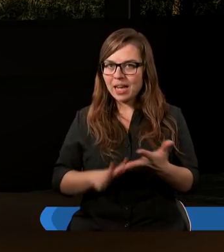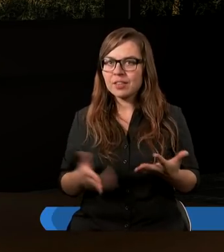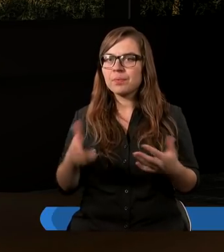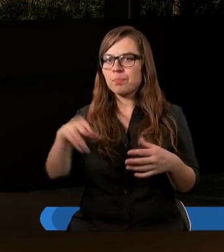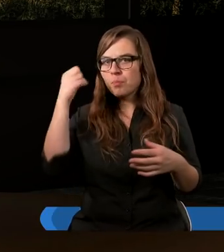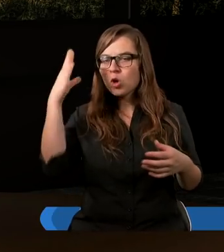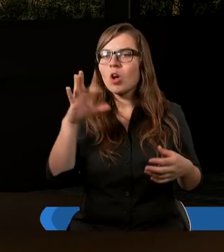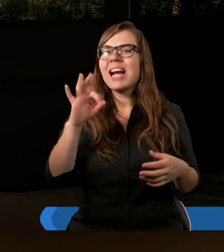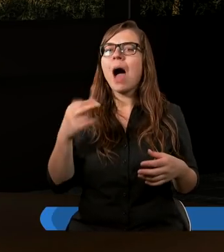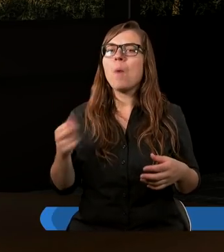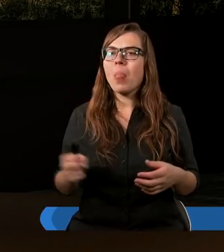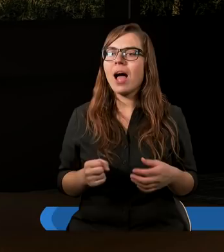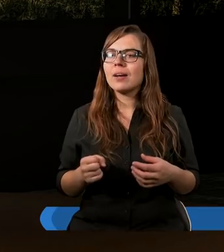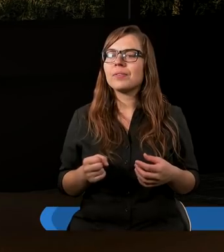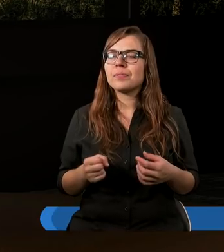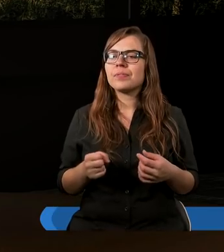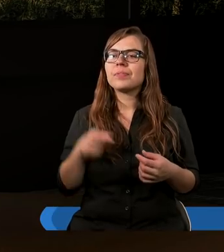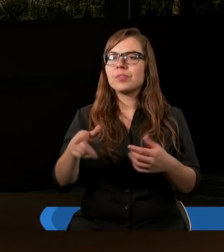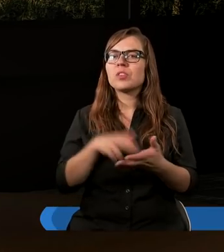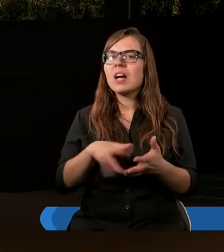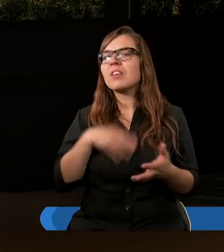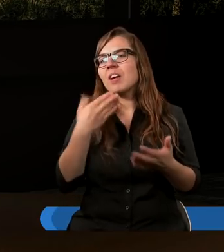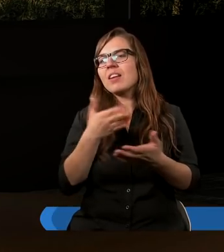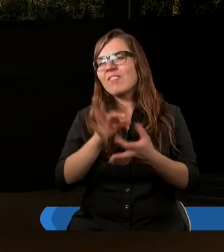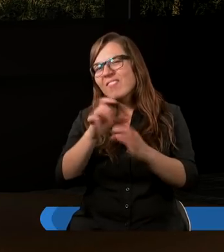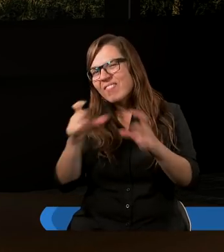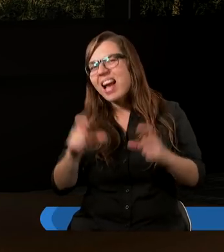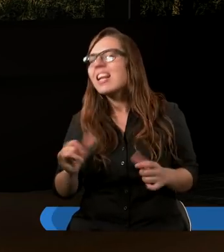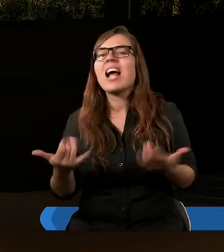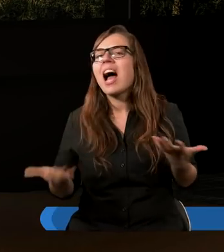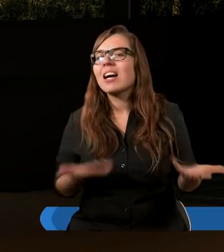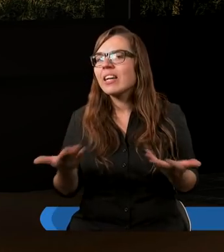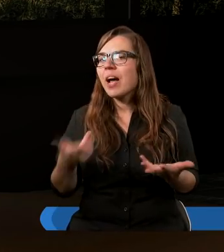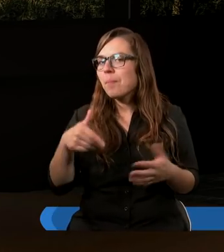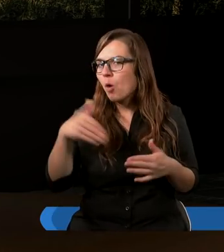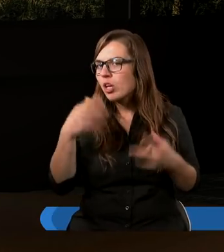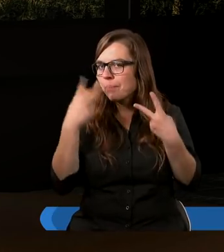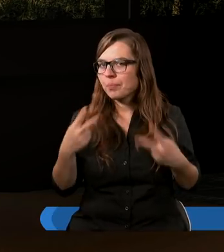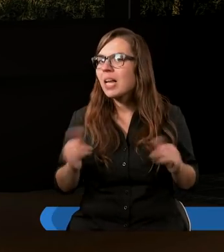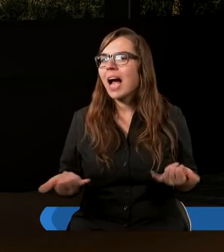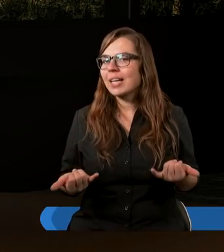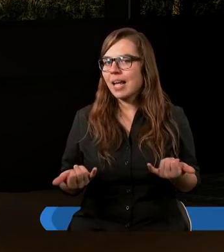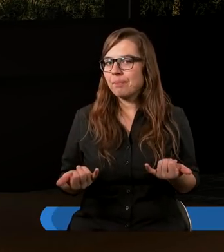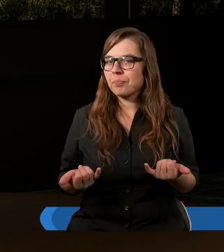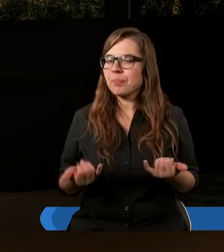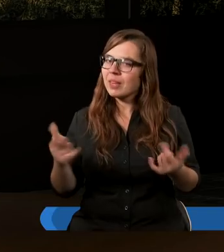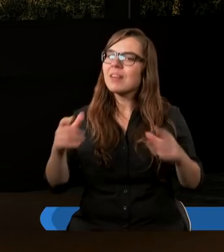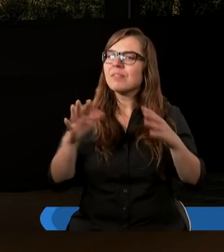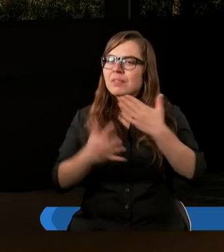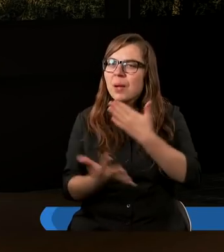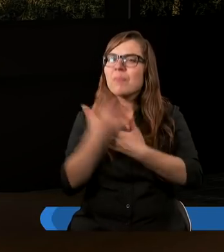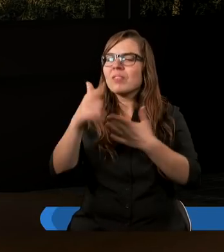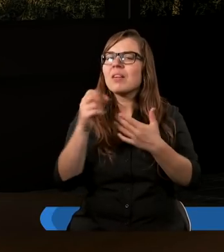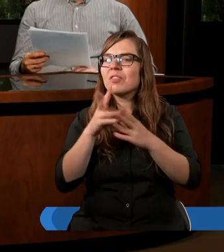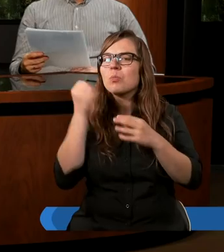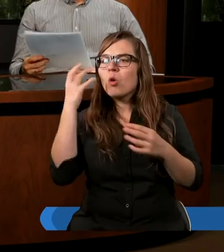Sera przeczytała nam z przypowieści dziewiąty rozdział dziesiąty werset. Jakie jeszcze wersety możemy przywołać mówiące